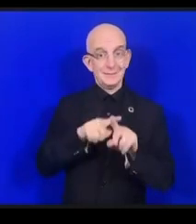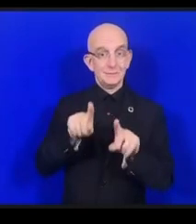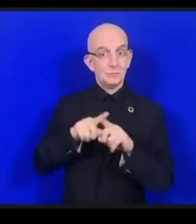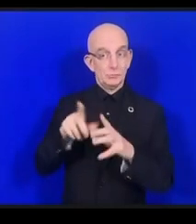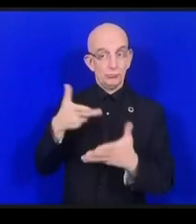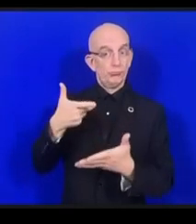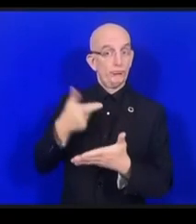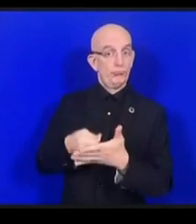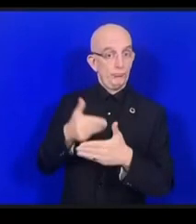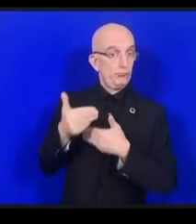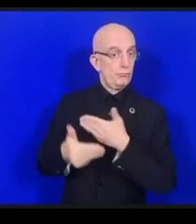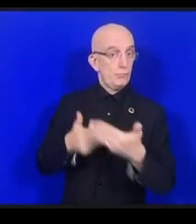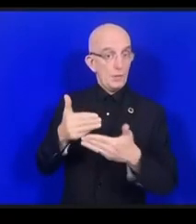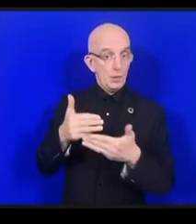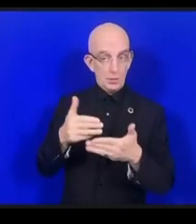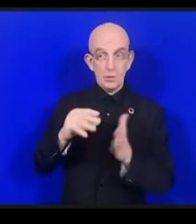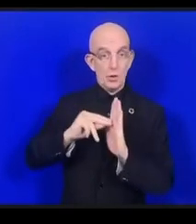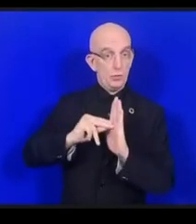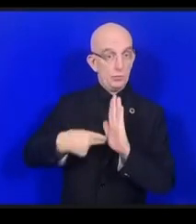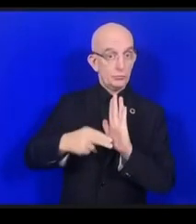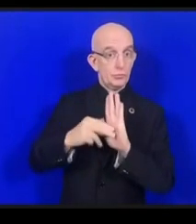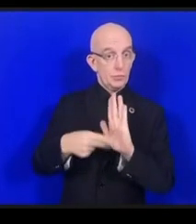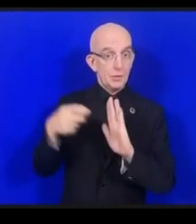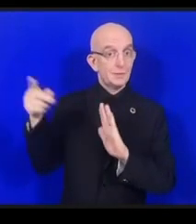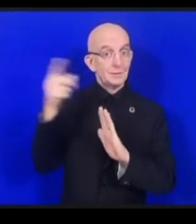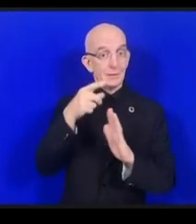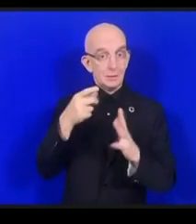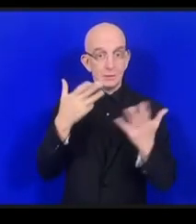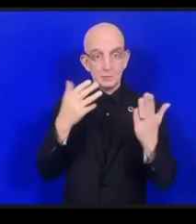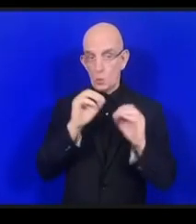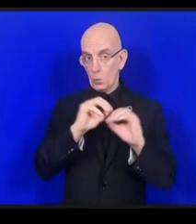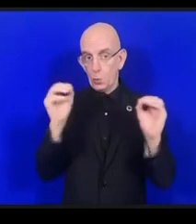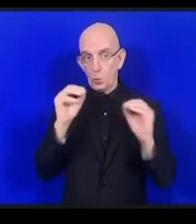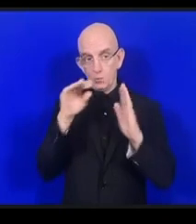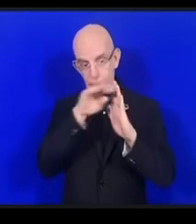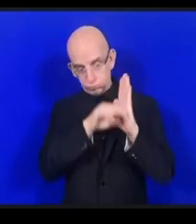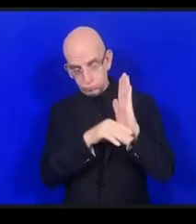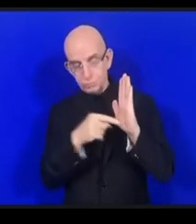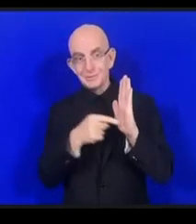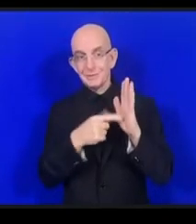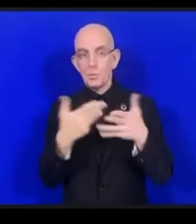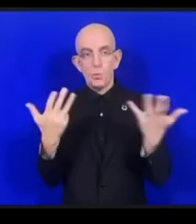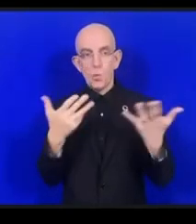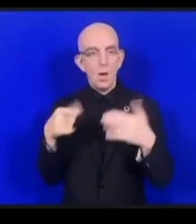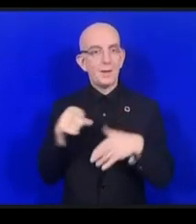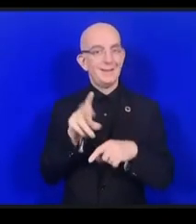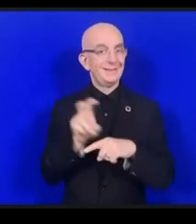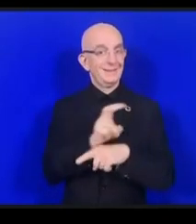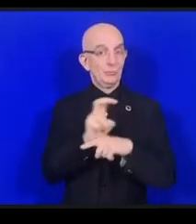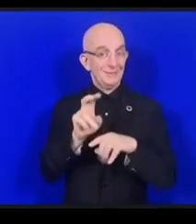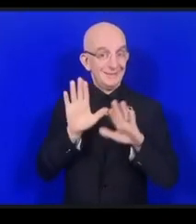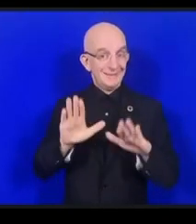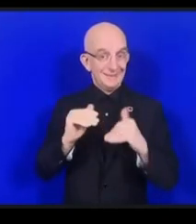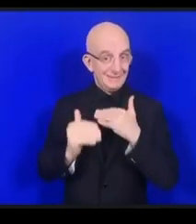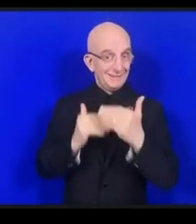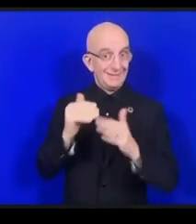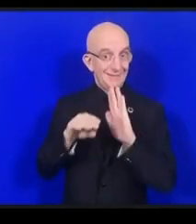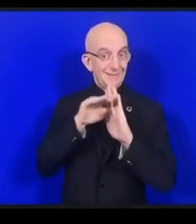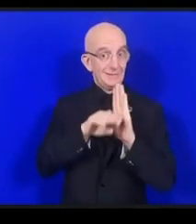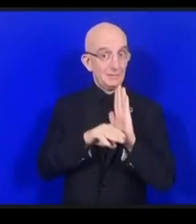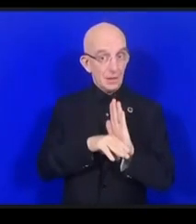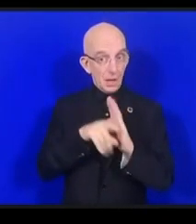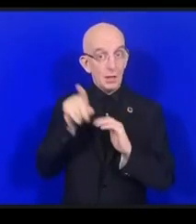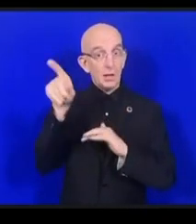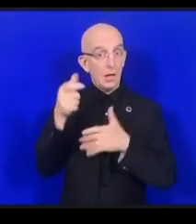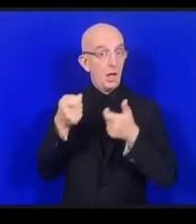cybersécurité il y a des offices gouvernementaux par exemple qui achètent des appareils et des réseaux